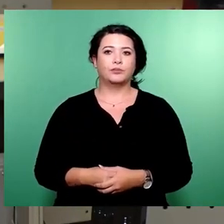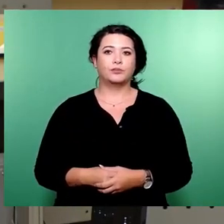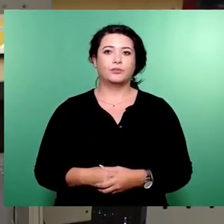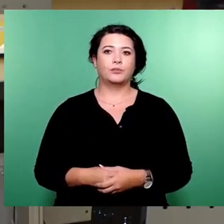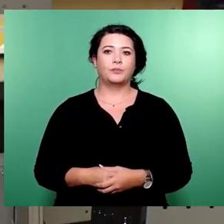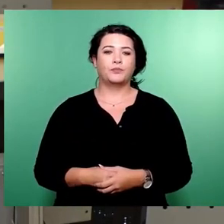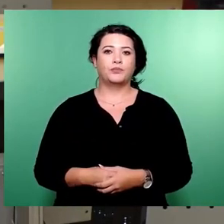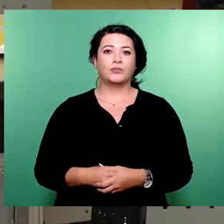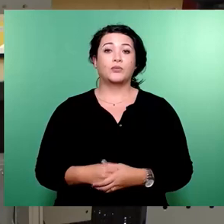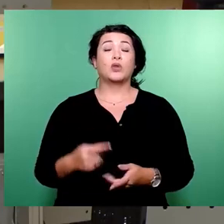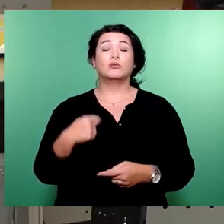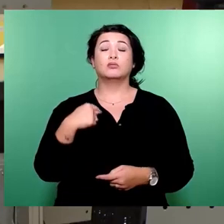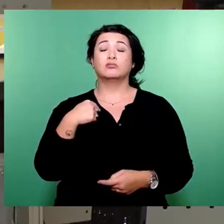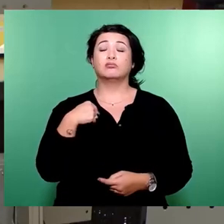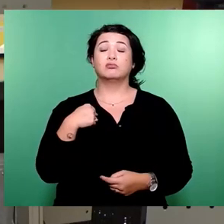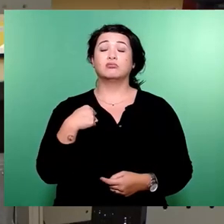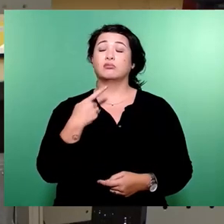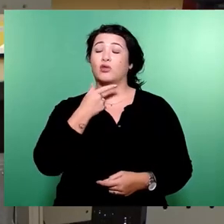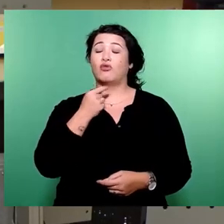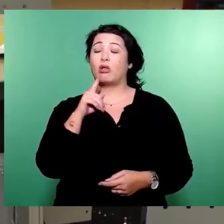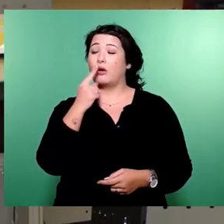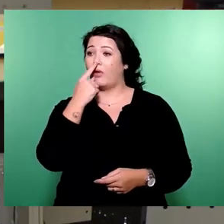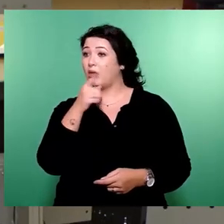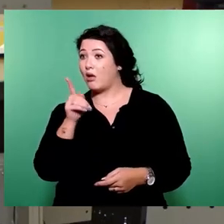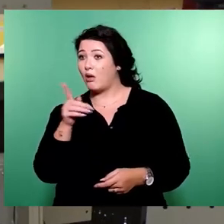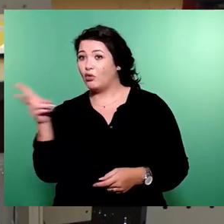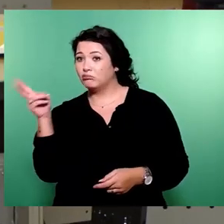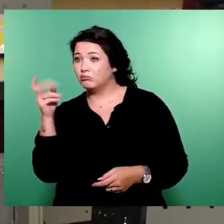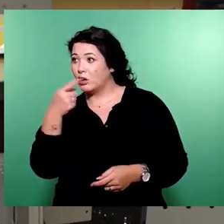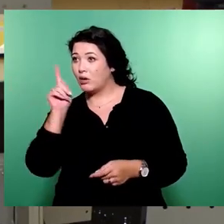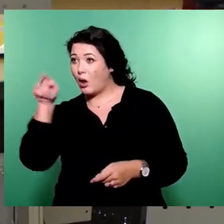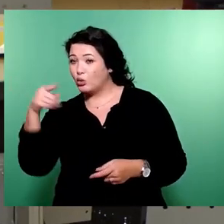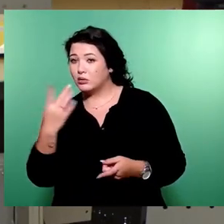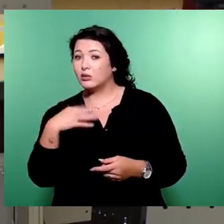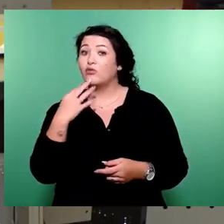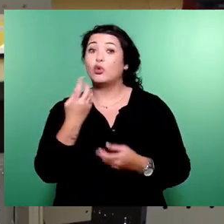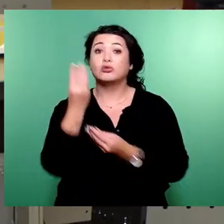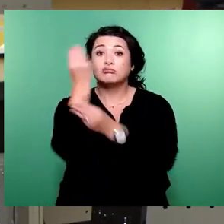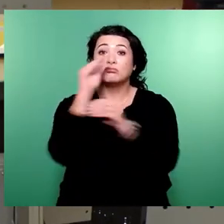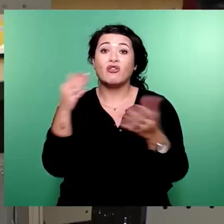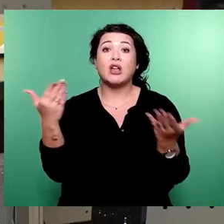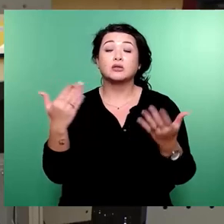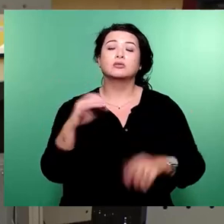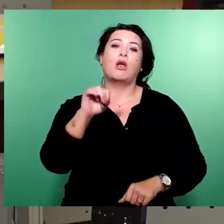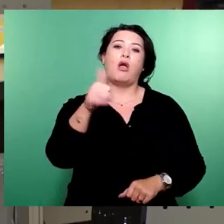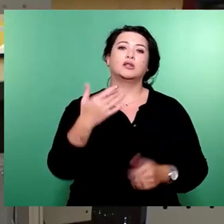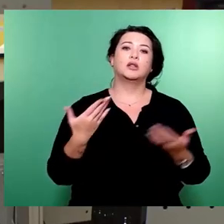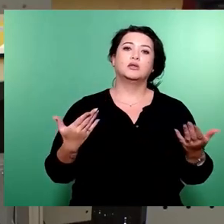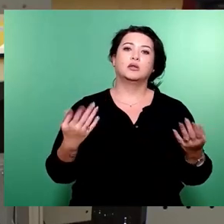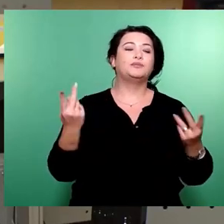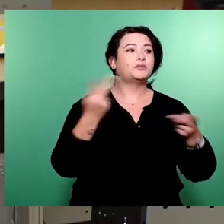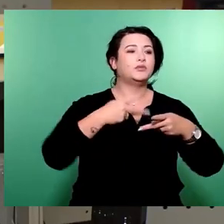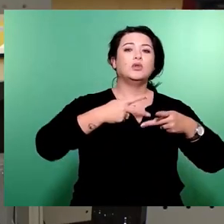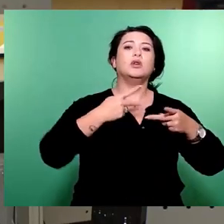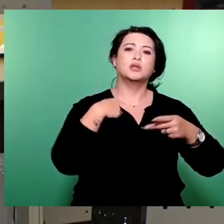Und ich will denjenigen, die vielleicht zuhören draußen, einfach sagen, erstens, schauen Sie sich, es öffentlich zu einsichtbar, denke